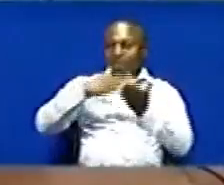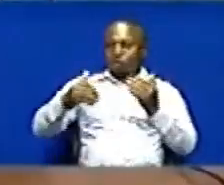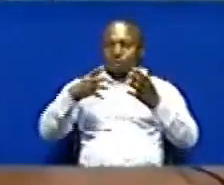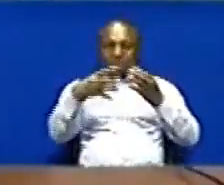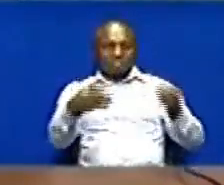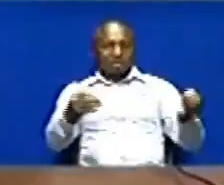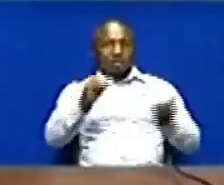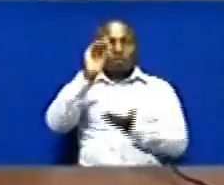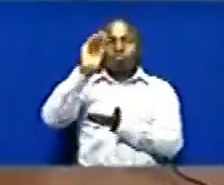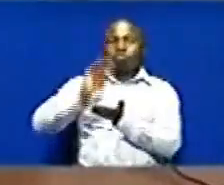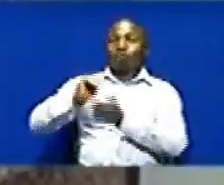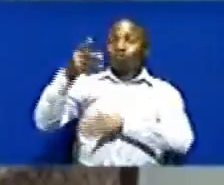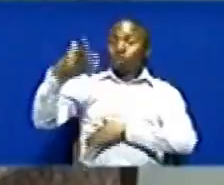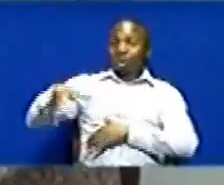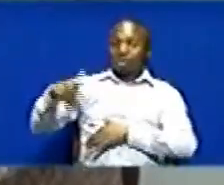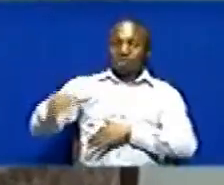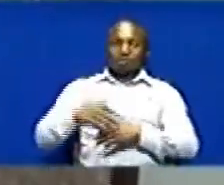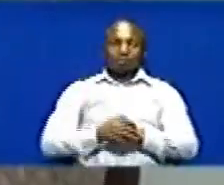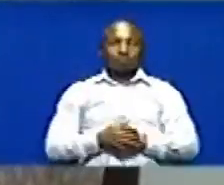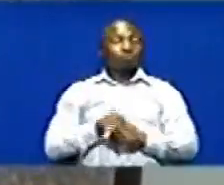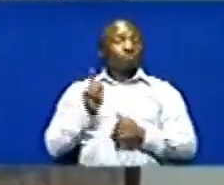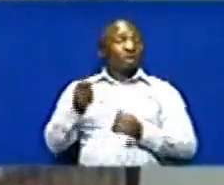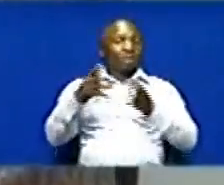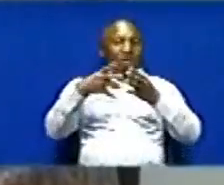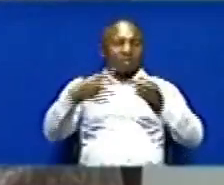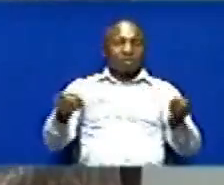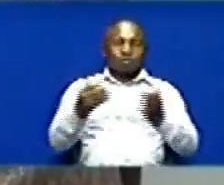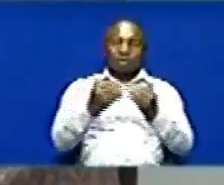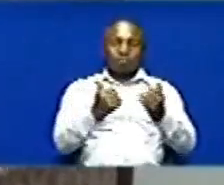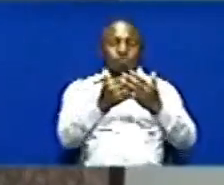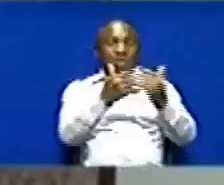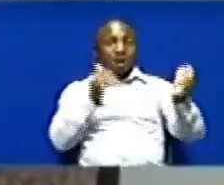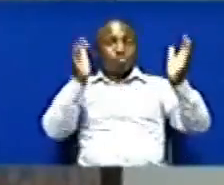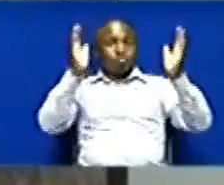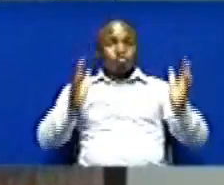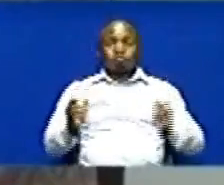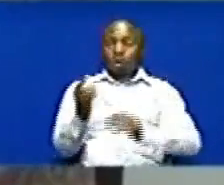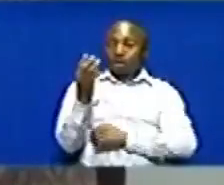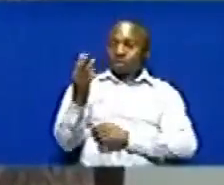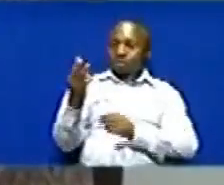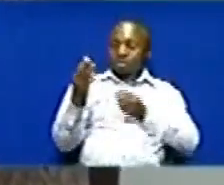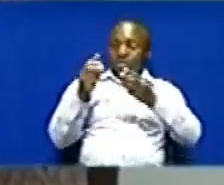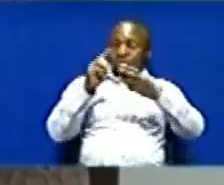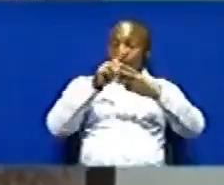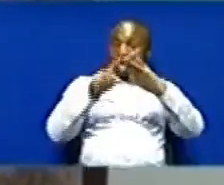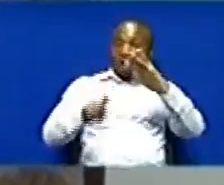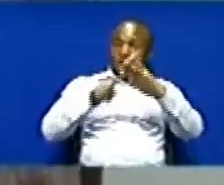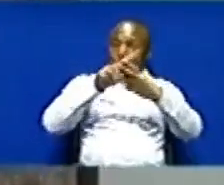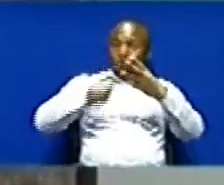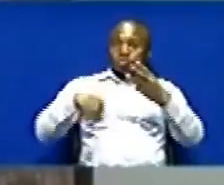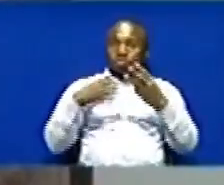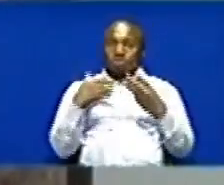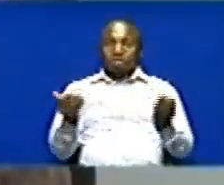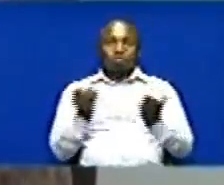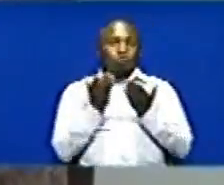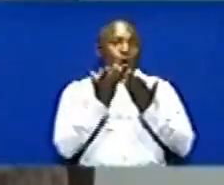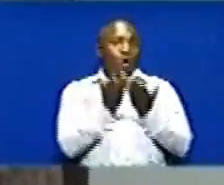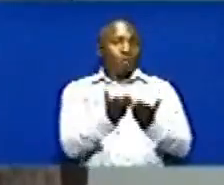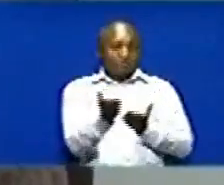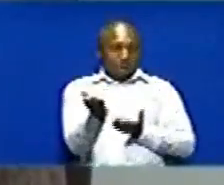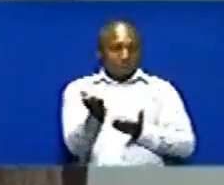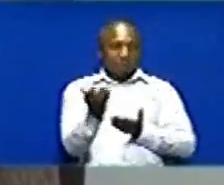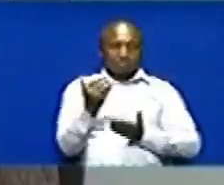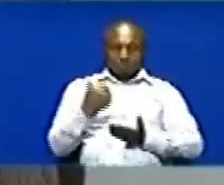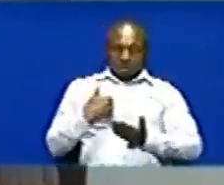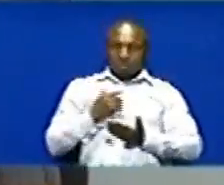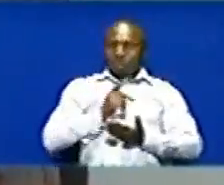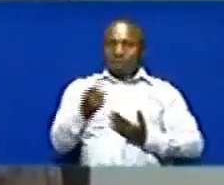Kupungufu wa maji Nafilika kusababu ya hizo sababu Tatu Kwa hivyo hivyo bas Tuwaombe Kwanza mimi